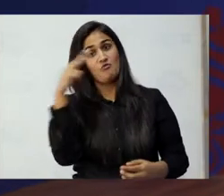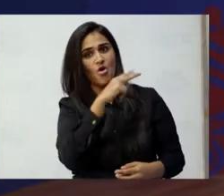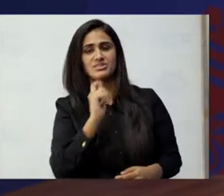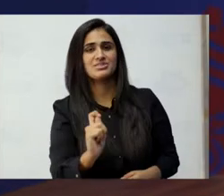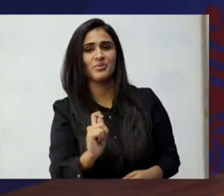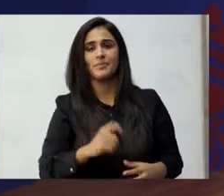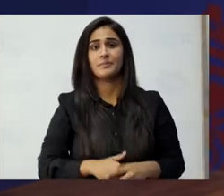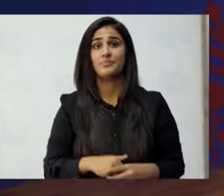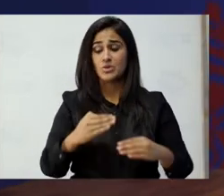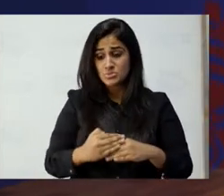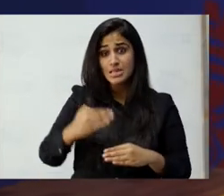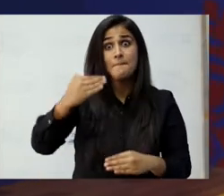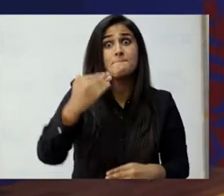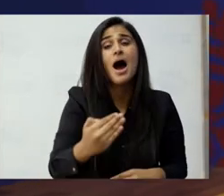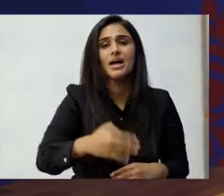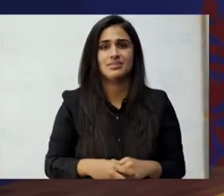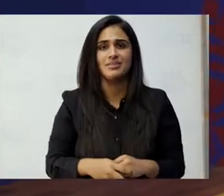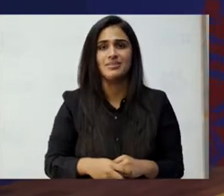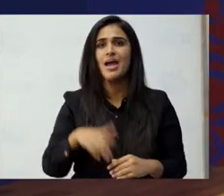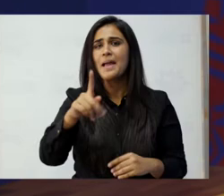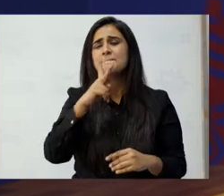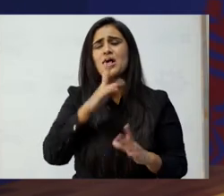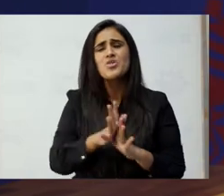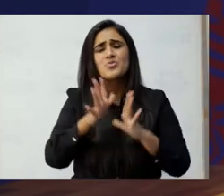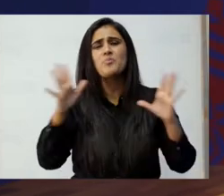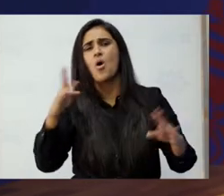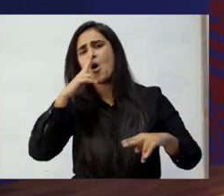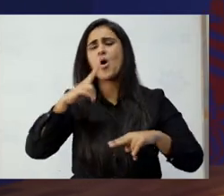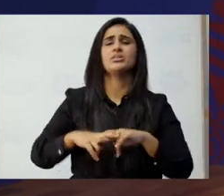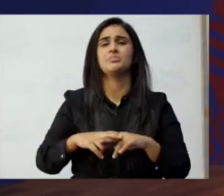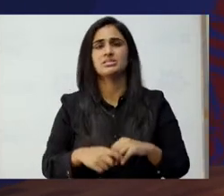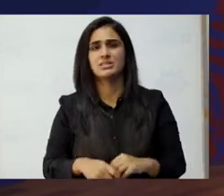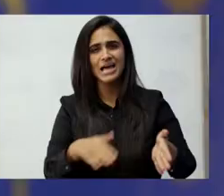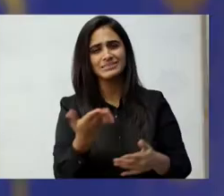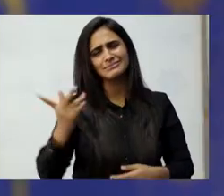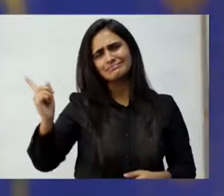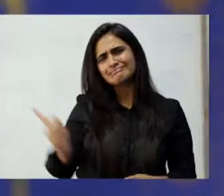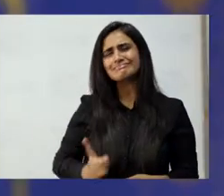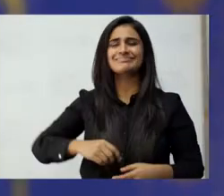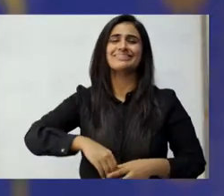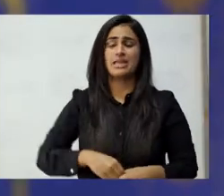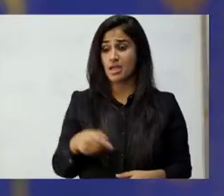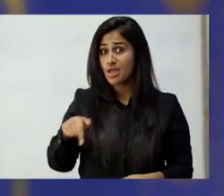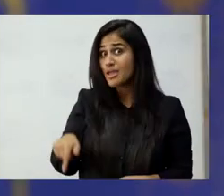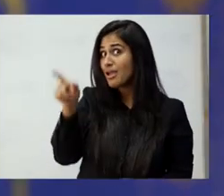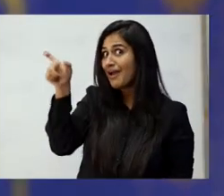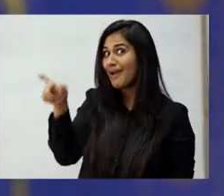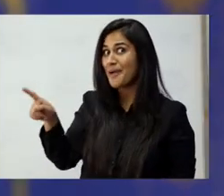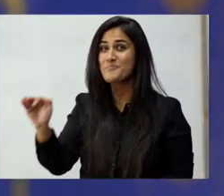do watch it پھر ایک بہت مزیدار بات بچے ہیں نا ان بچوں نے